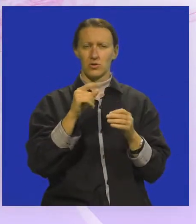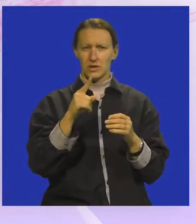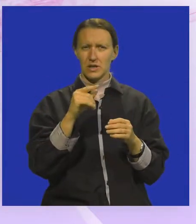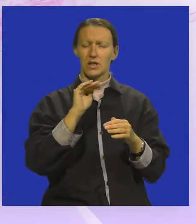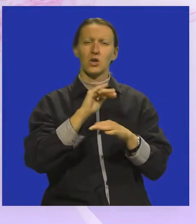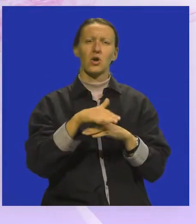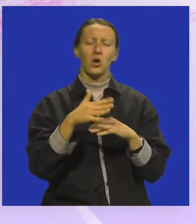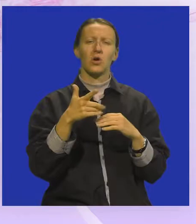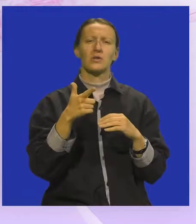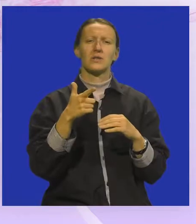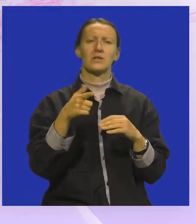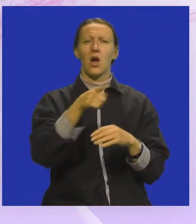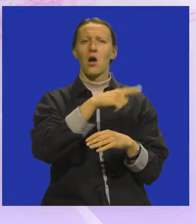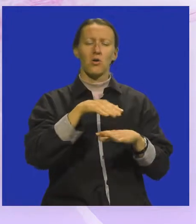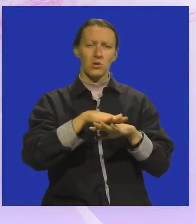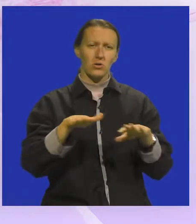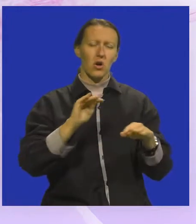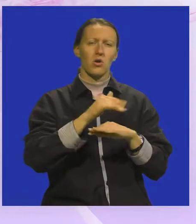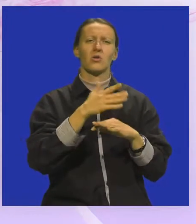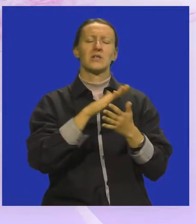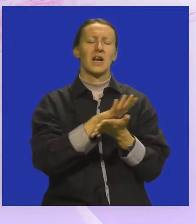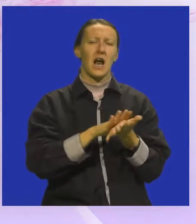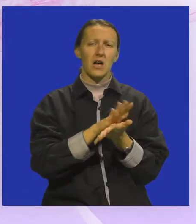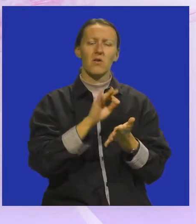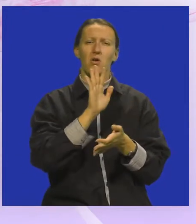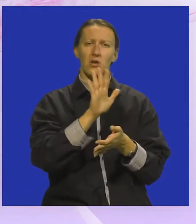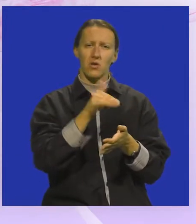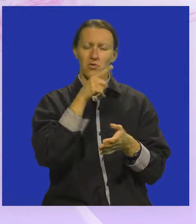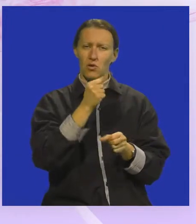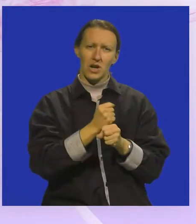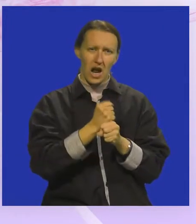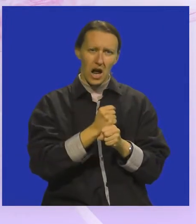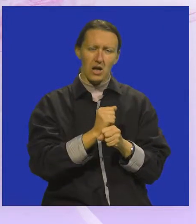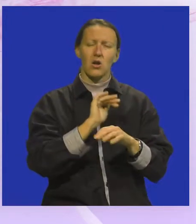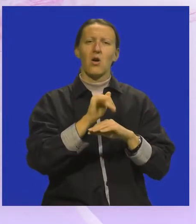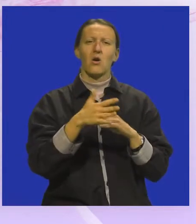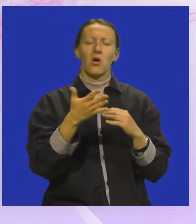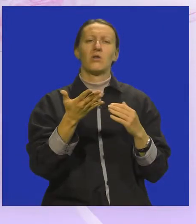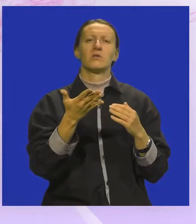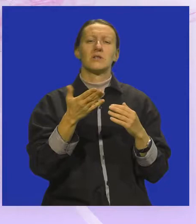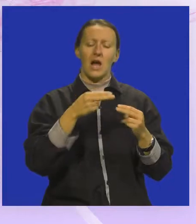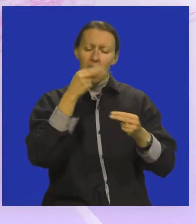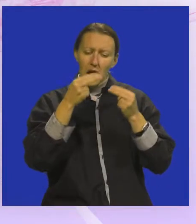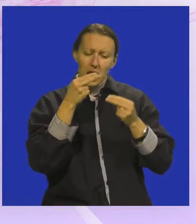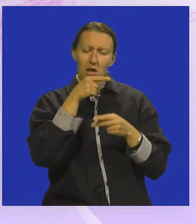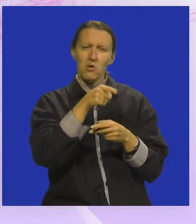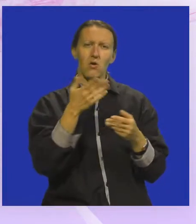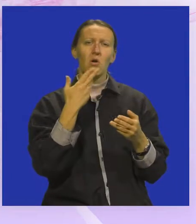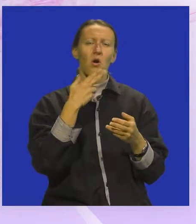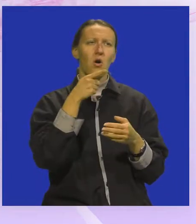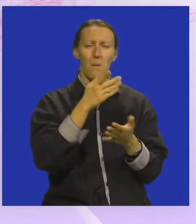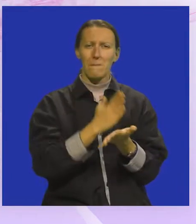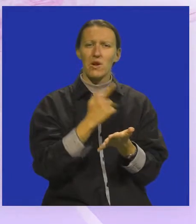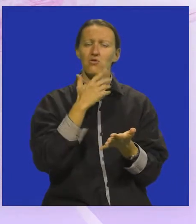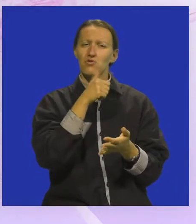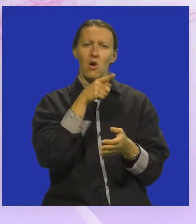kroz okrugle stolove, kroz razgovore o njegovim dijelima, kroz analizu onoga koje je on bio